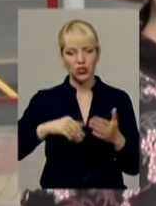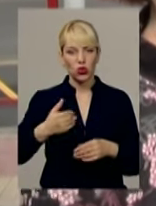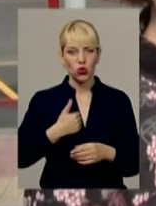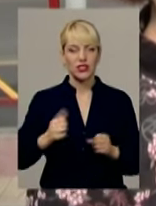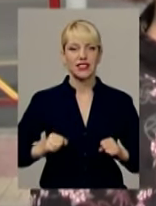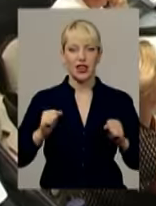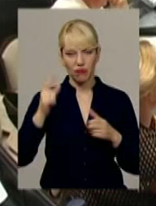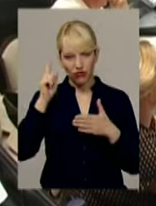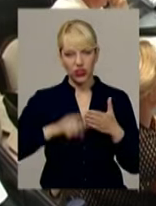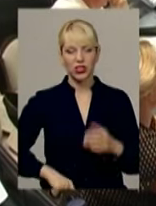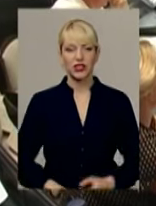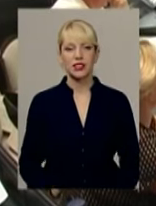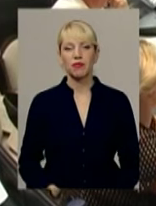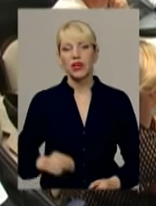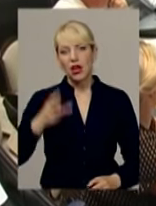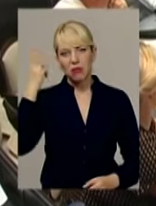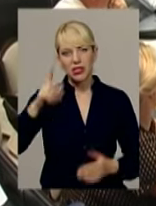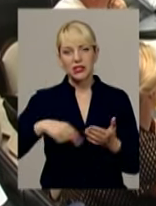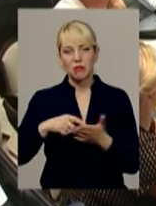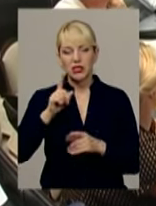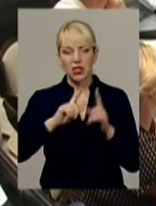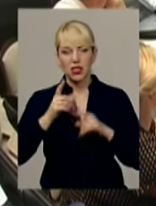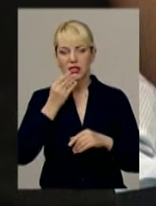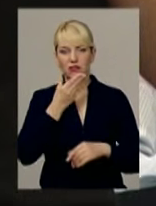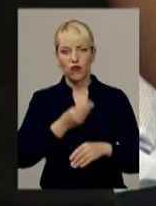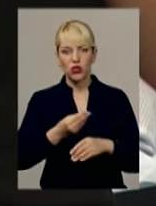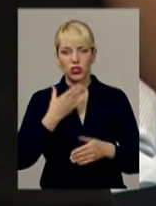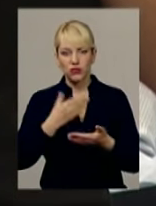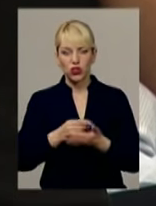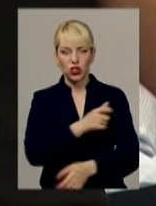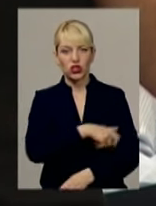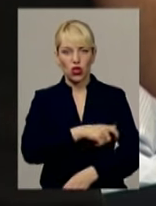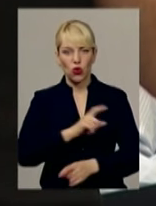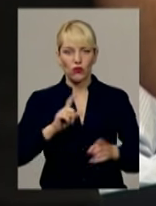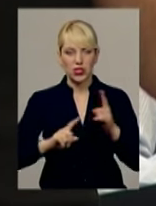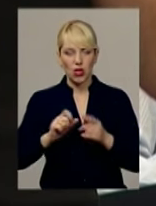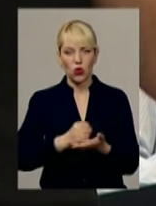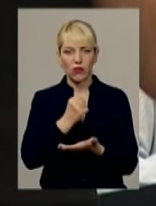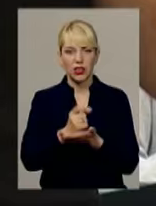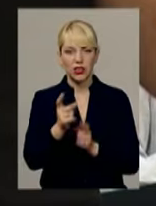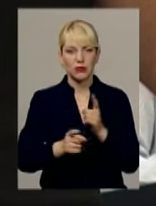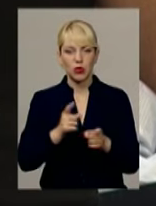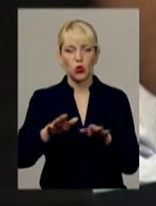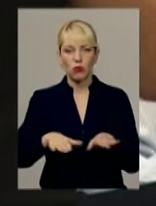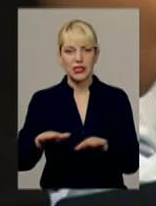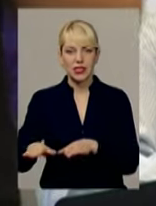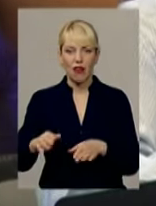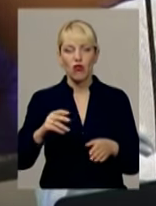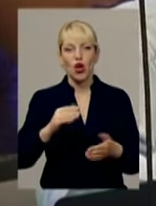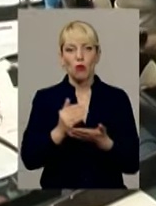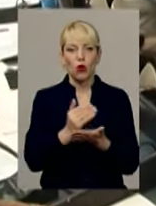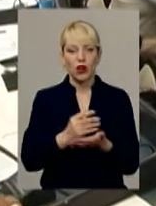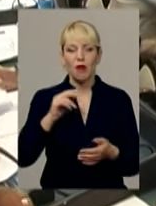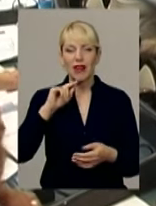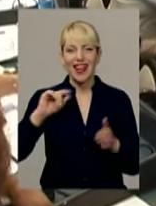що без віри куди. Хмельницька міська рада на своїй черговій сесії ухвалила зміни до місцевої програми енергоощадності, додавши 2